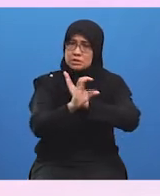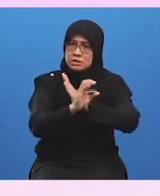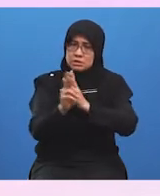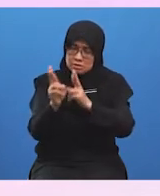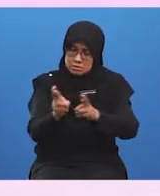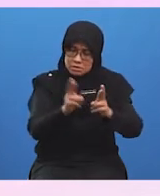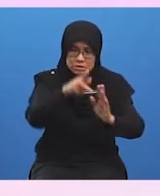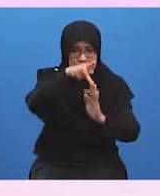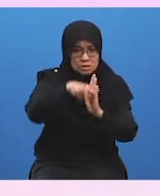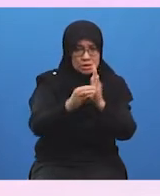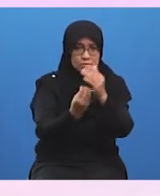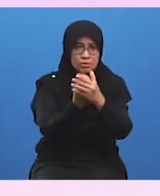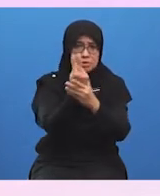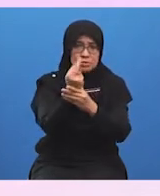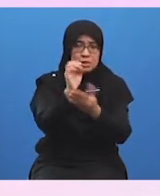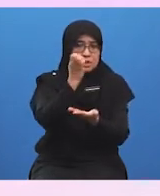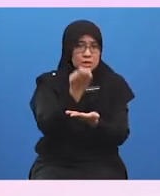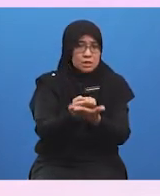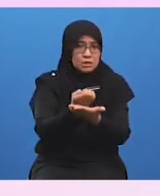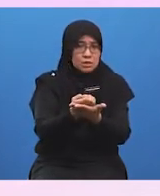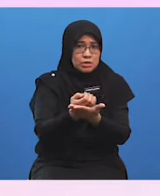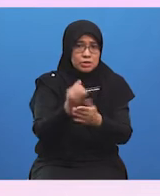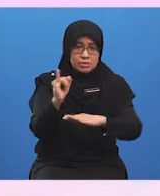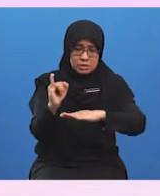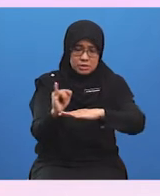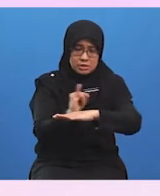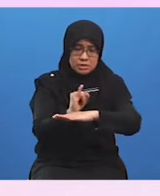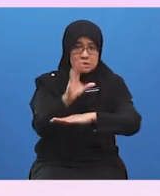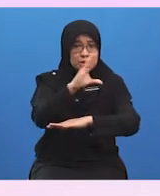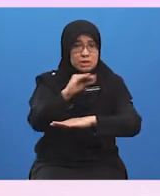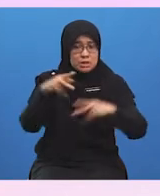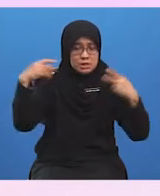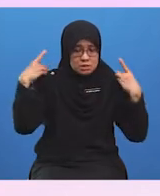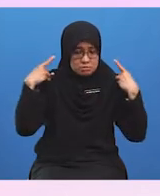pertumbuhan ekonomi, industri dan perdagangan.